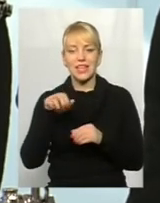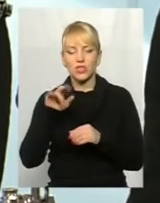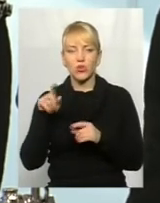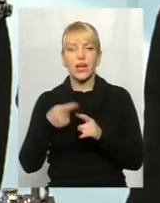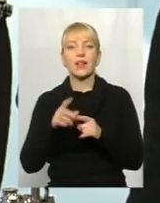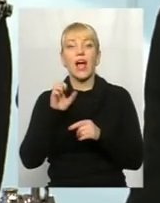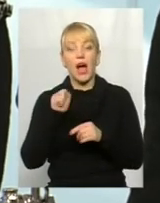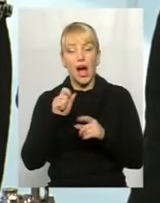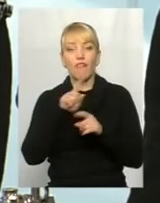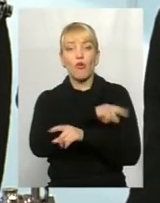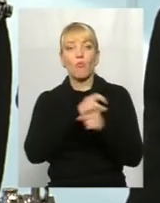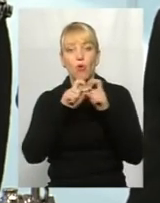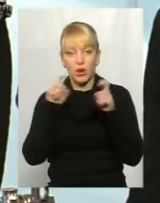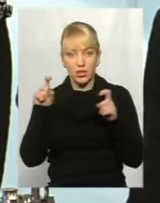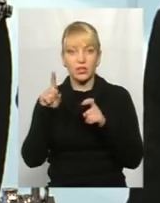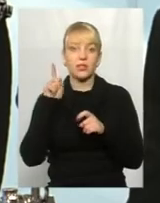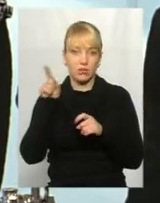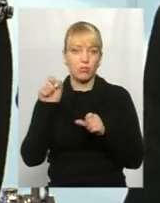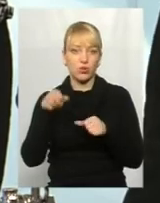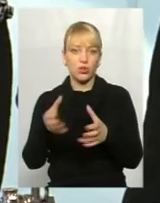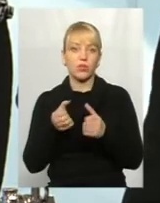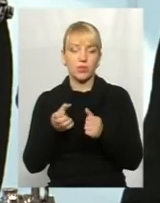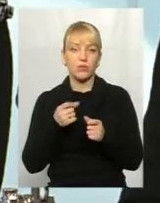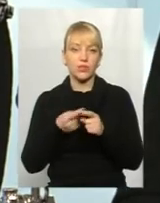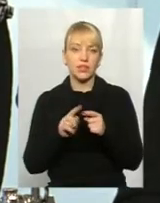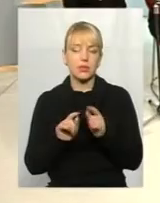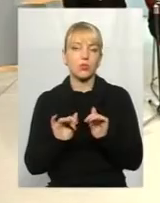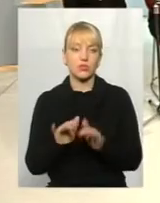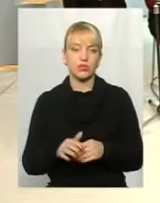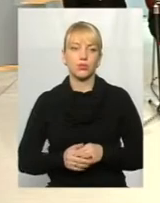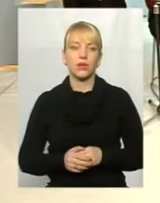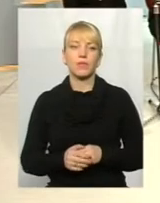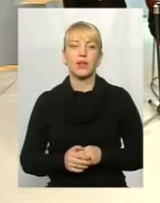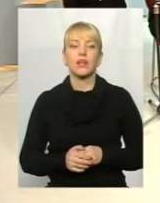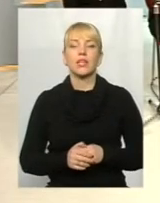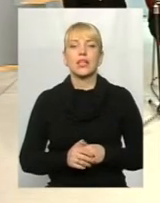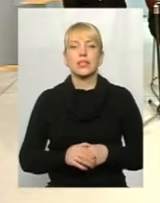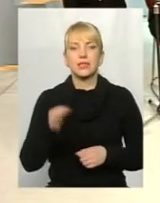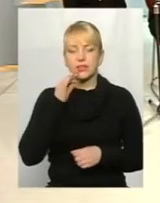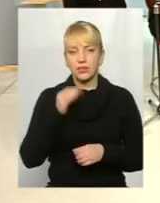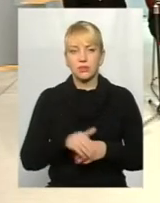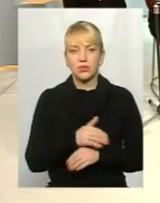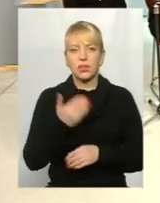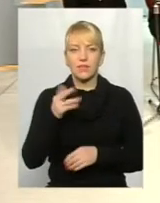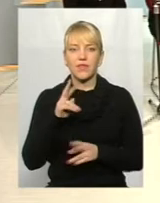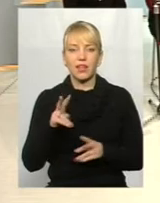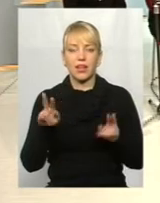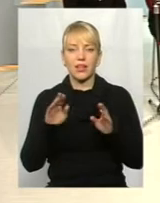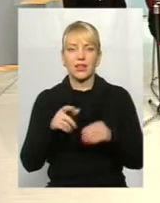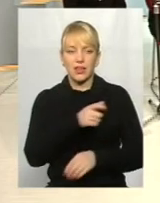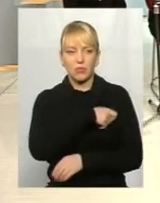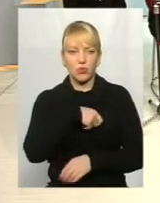працював, так і буде працювати. І процедури можна отримати. Пані Людмила, скажіть, будь ласка, ви як депутат